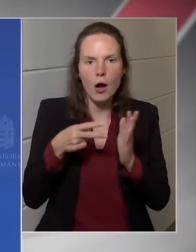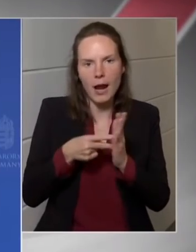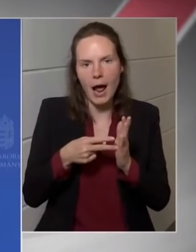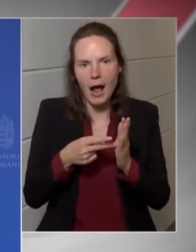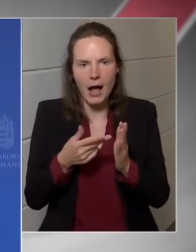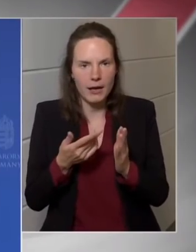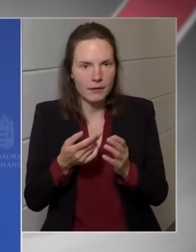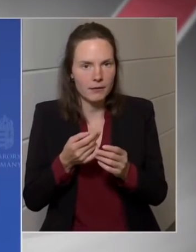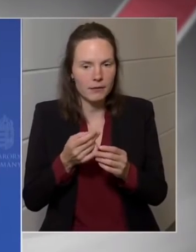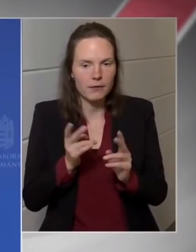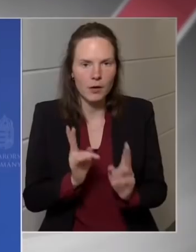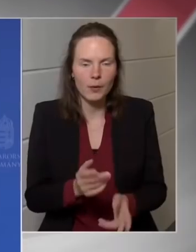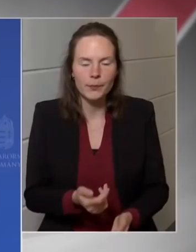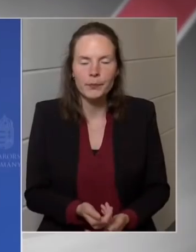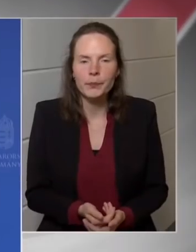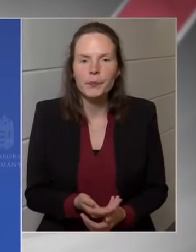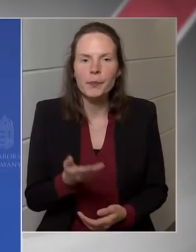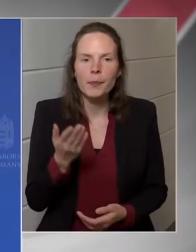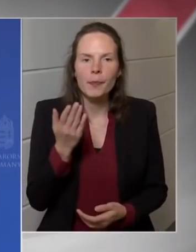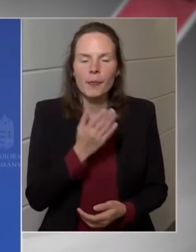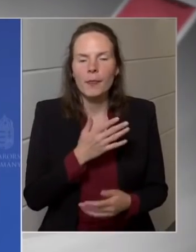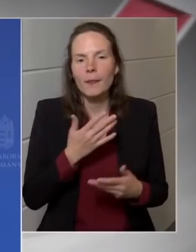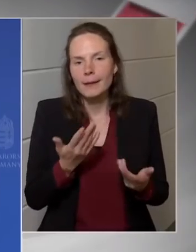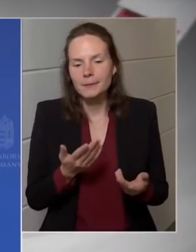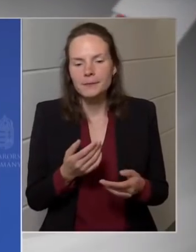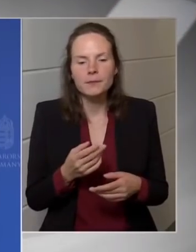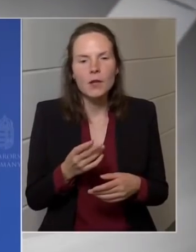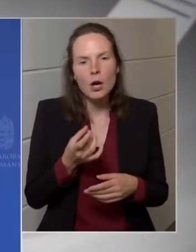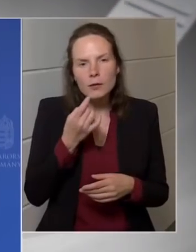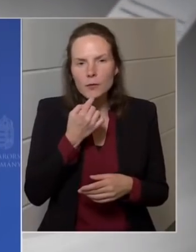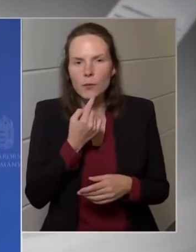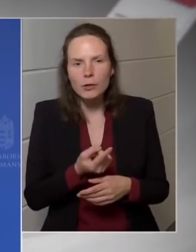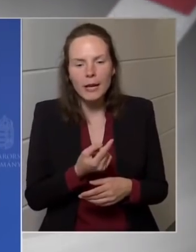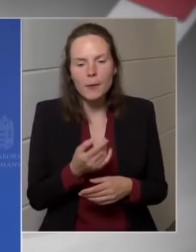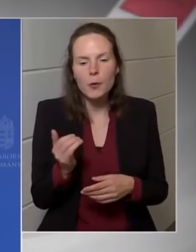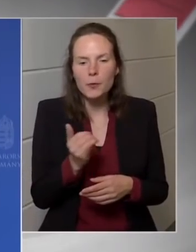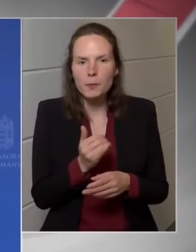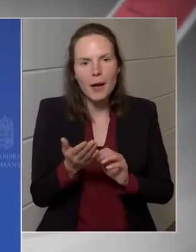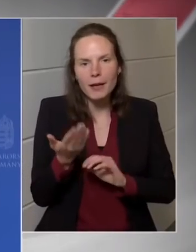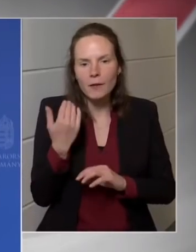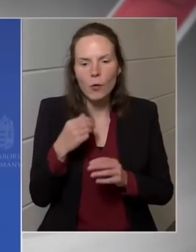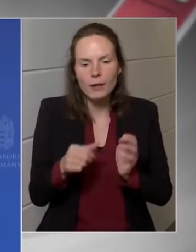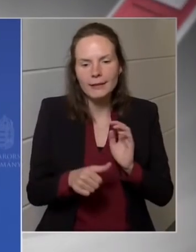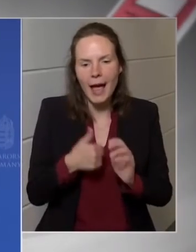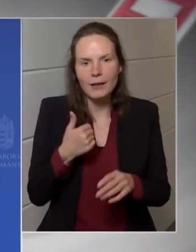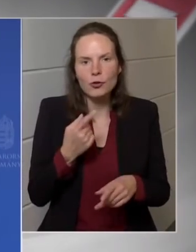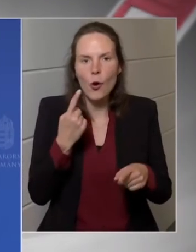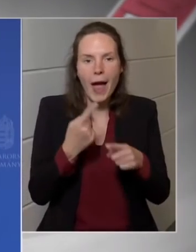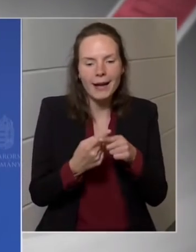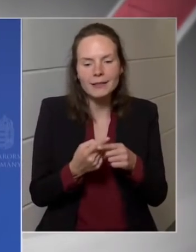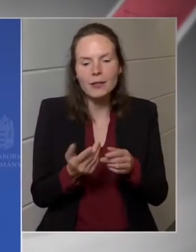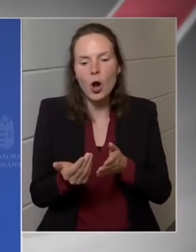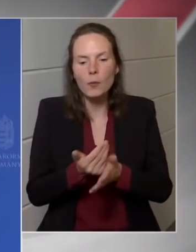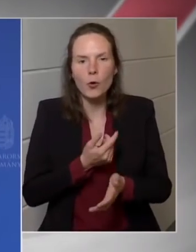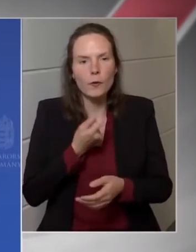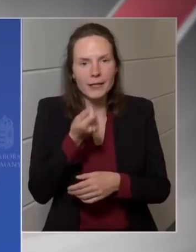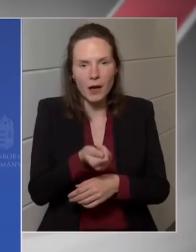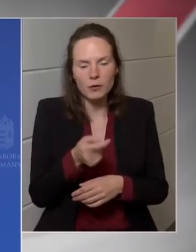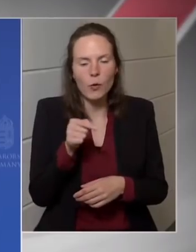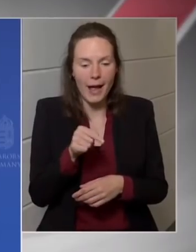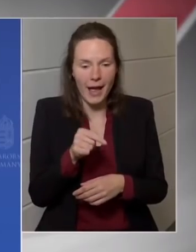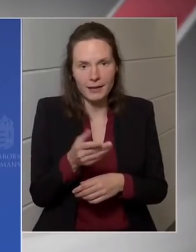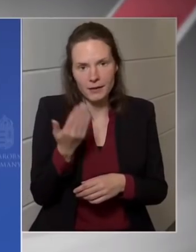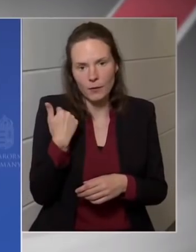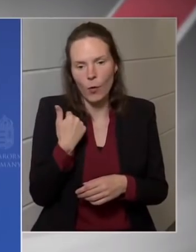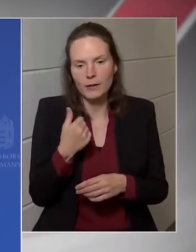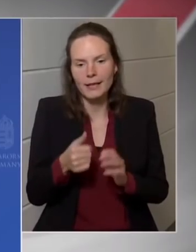Tehát ha azt mondanám, hogy mely volt az első extra profit adó a rendszerben, akkor ez az első extra profit adó.